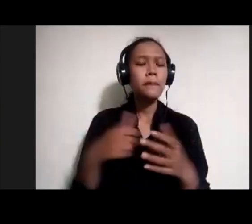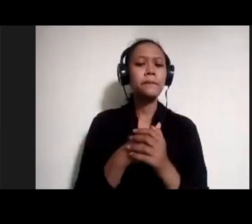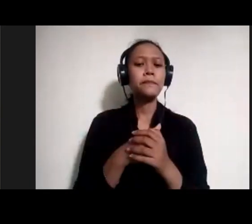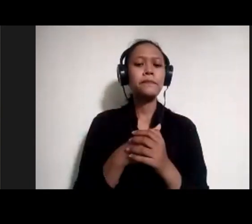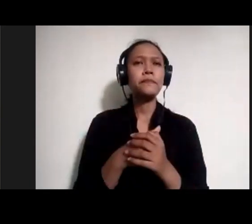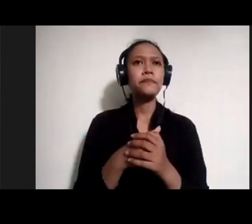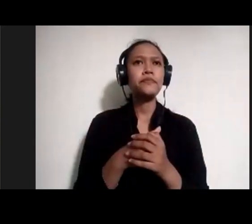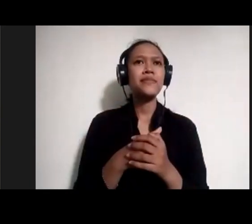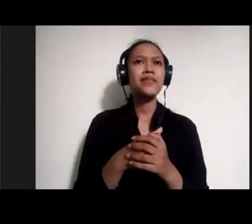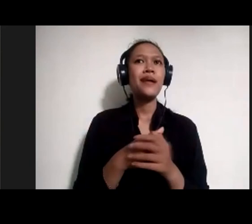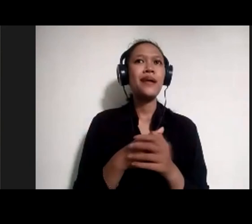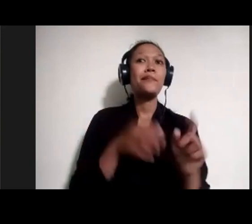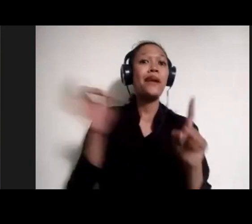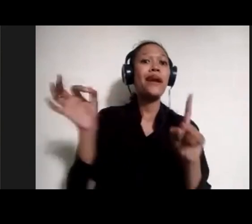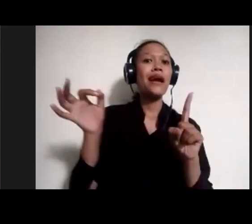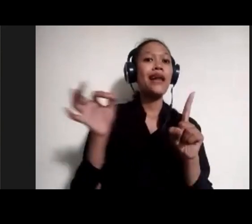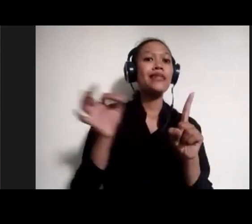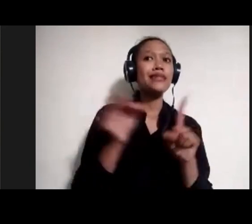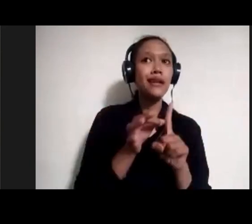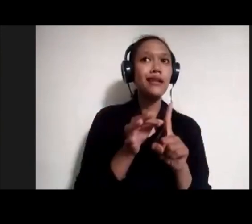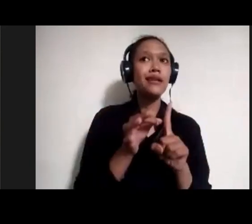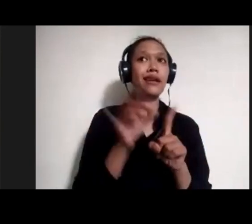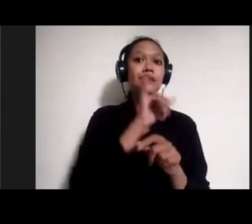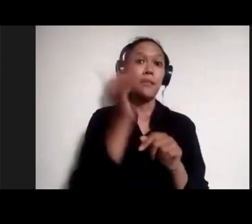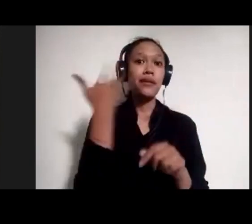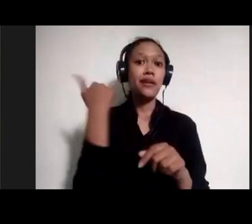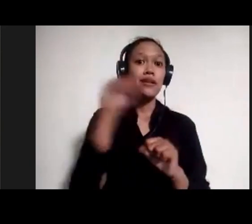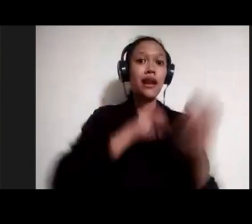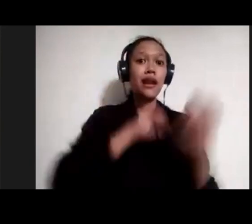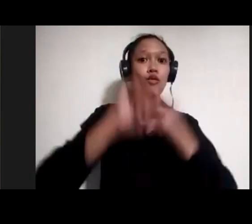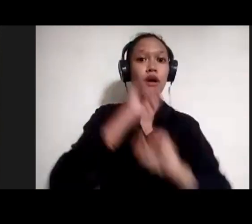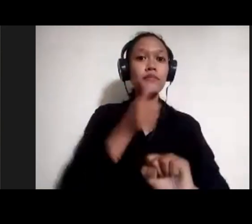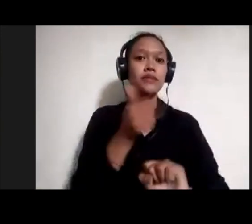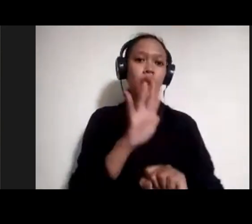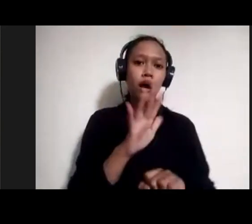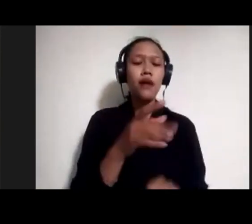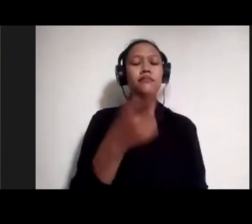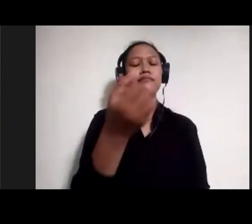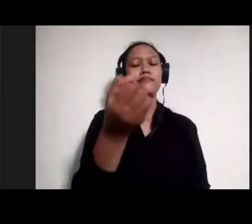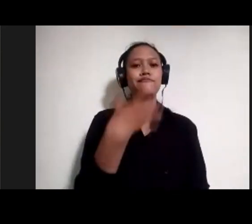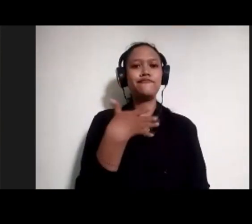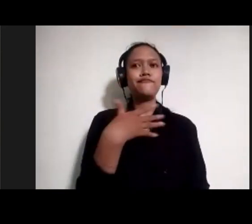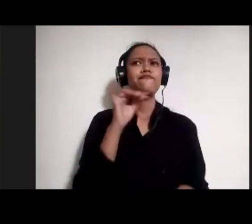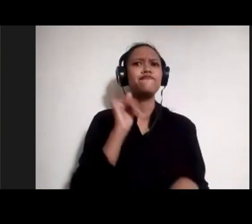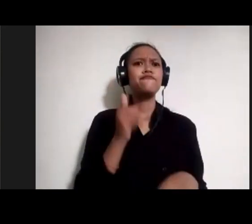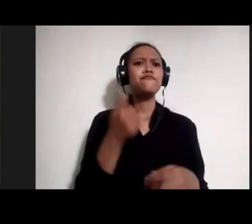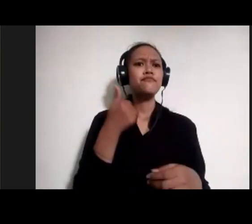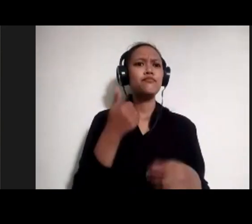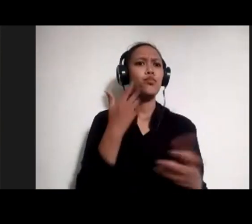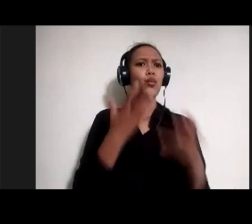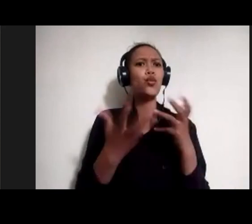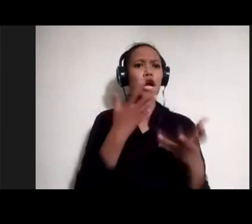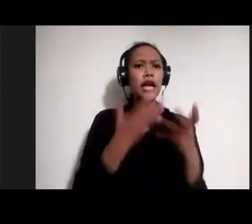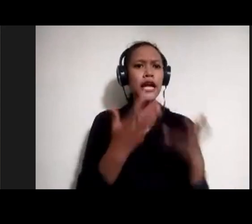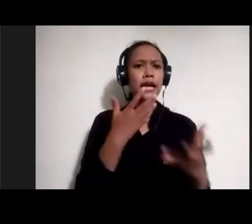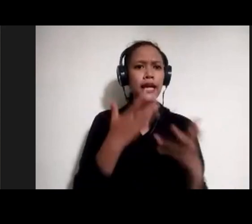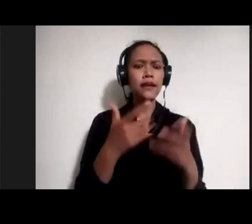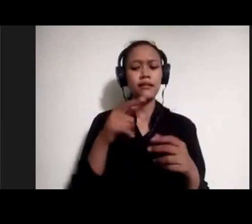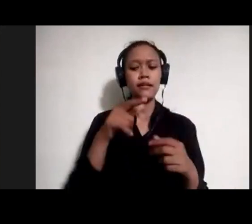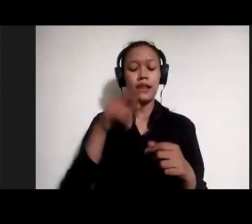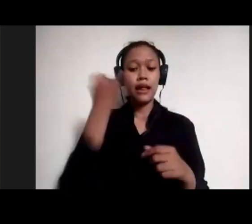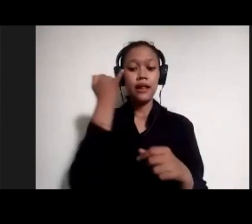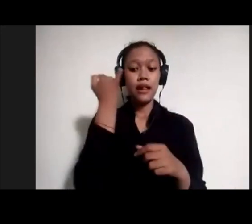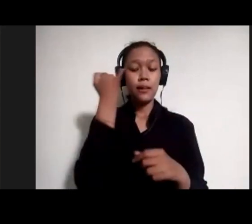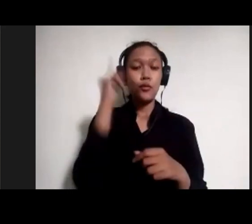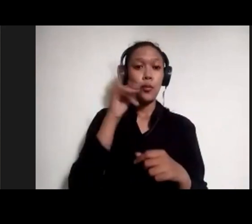pendekatan yang sama mungkin untuk dilakukan? Menurutku sangat mungkin sih, yang di luar ilmu pasti ya, sangat mungkin